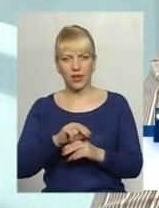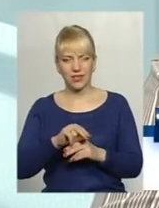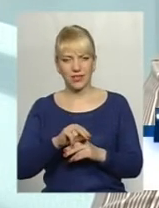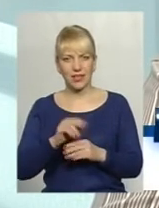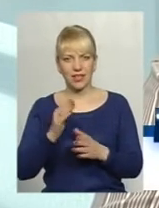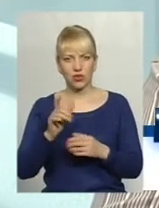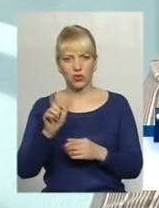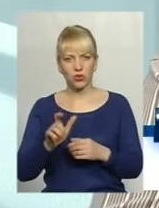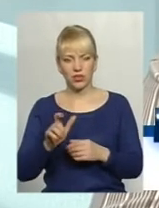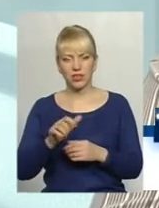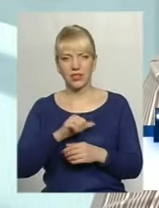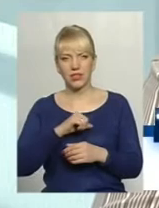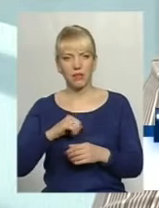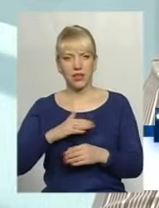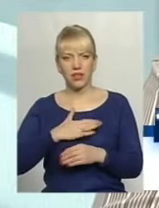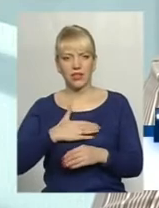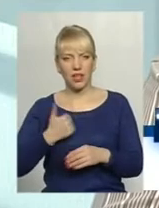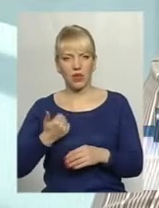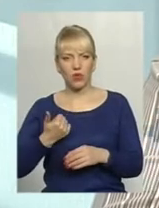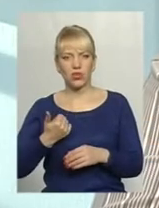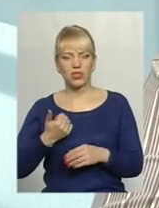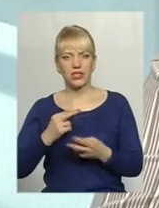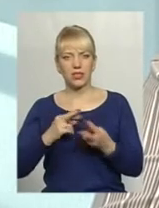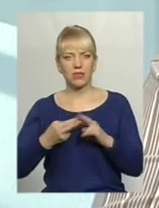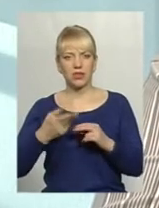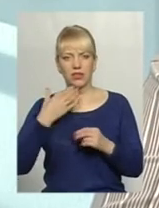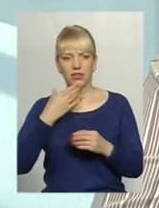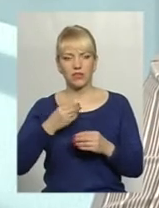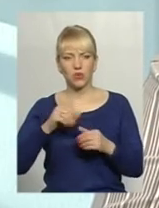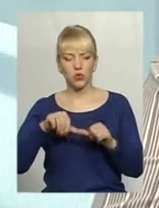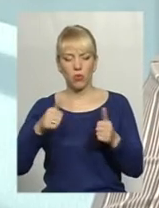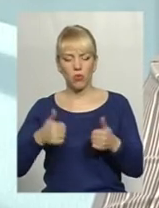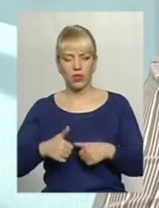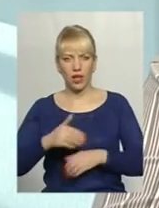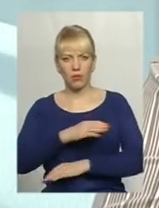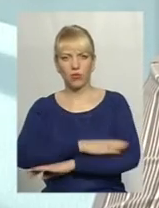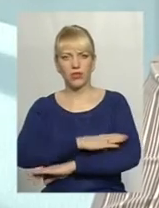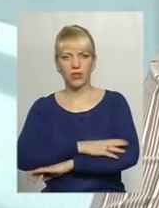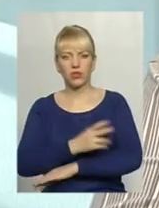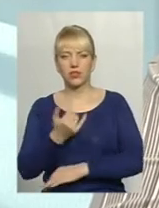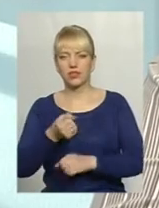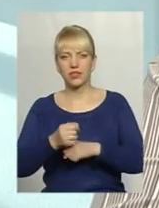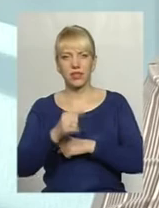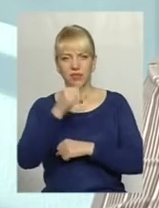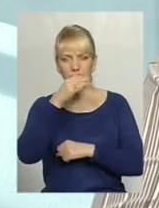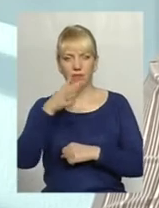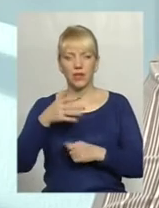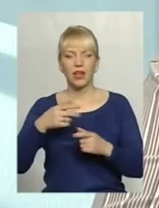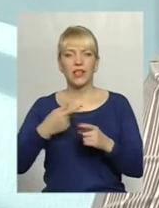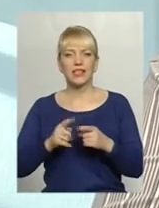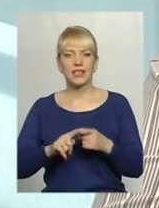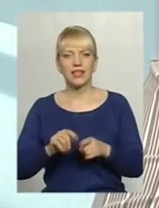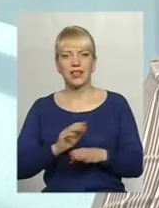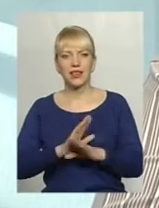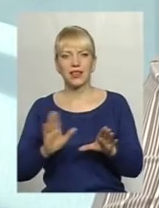якщо людина сама не захоче змінити свою модель поведінки, її ніхто не заставить. Тим більше, що це не